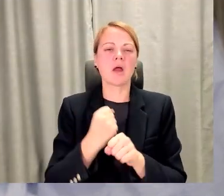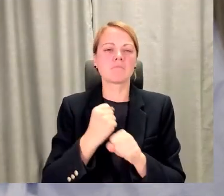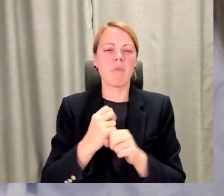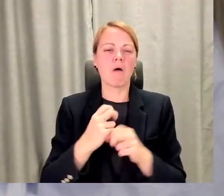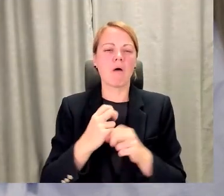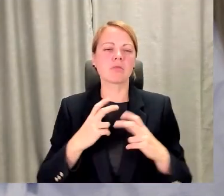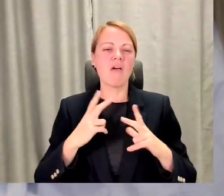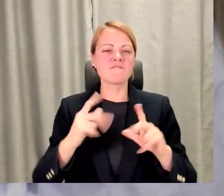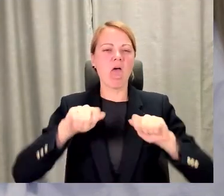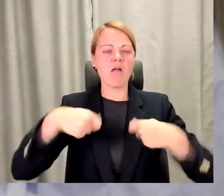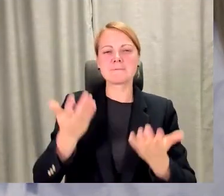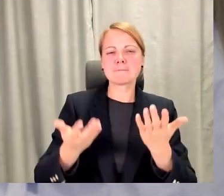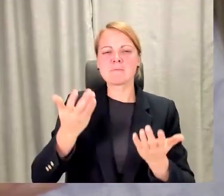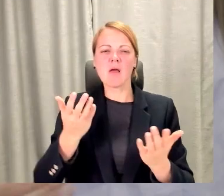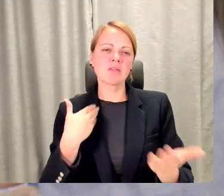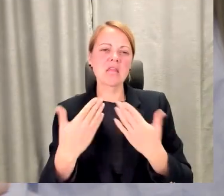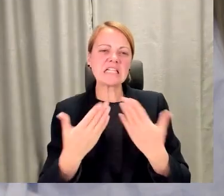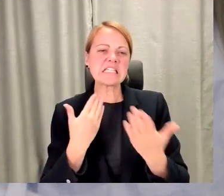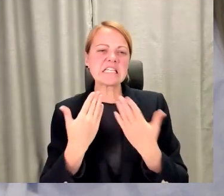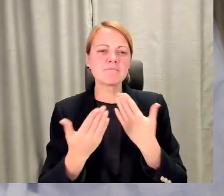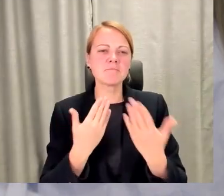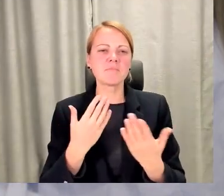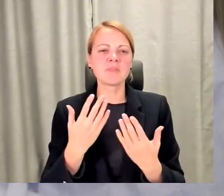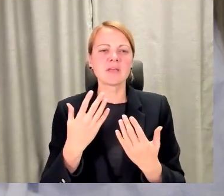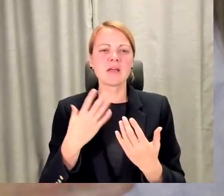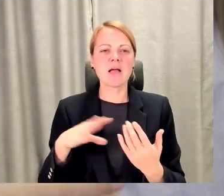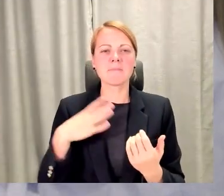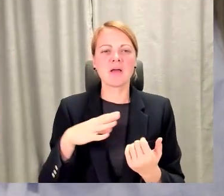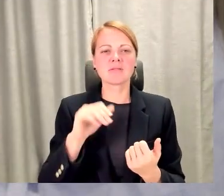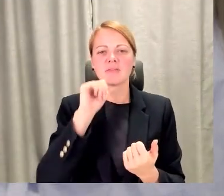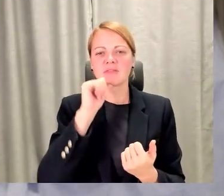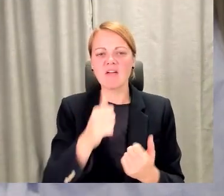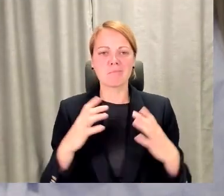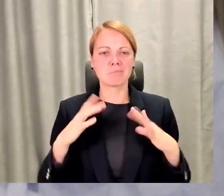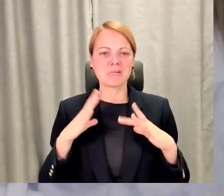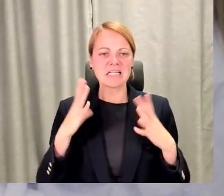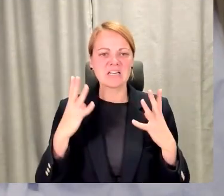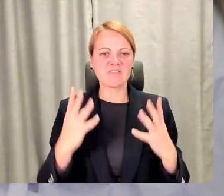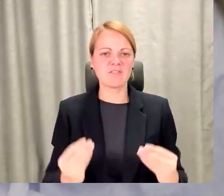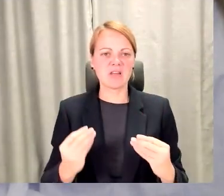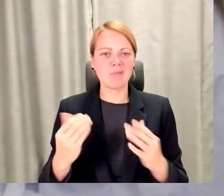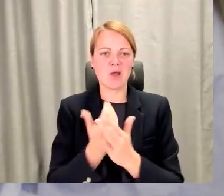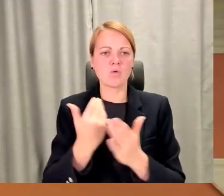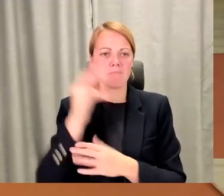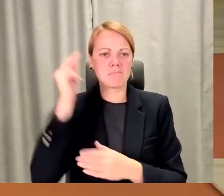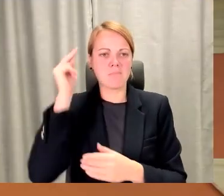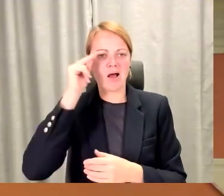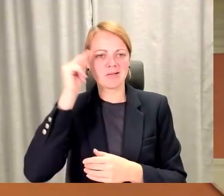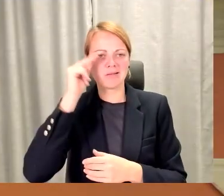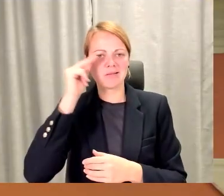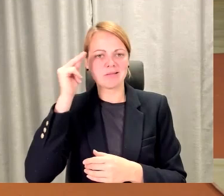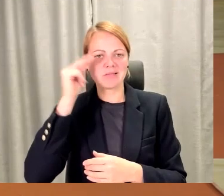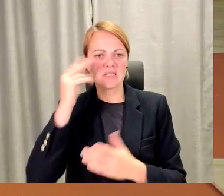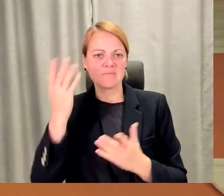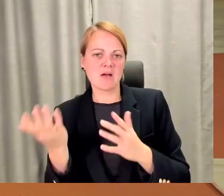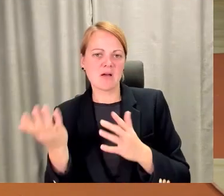kāpēc mēs nevaram izbrīvēt to laiku jaunām mācībām vai jaunam cenēt. Man liekas, ka